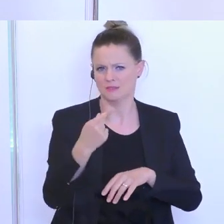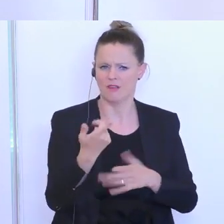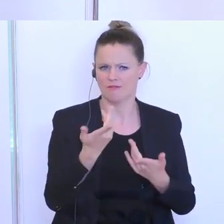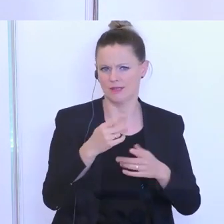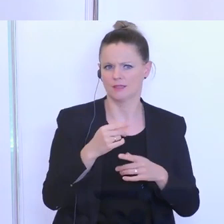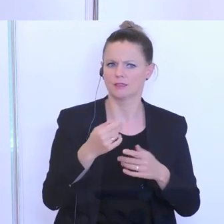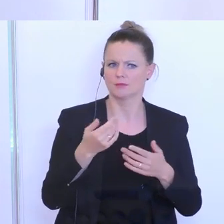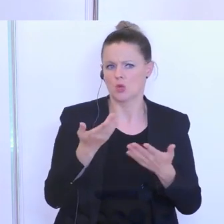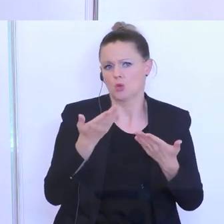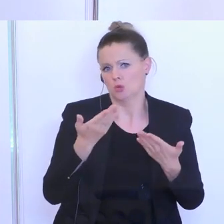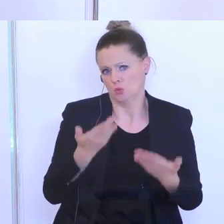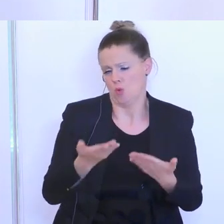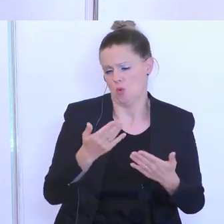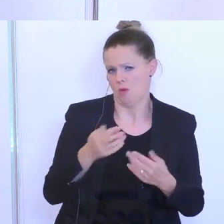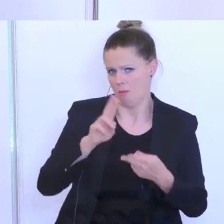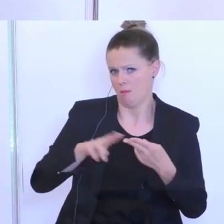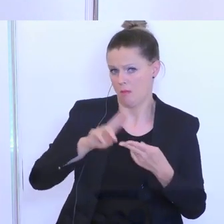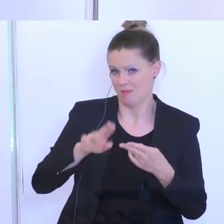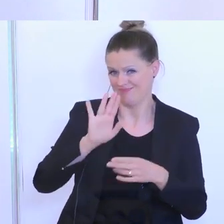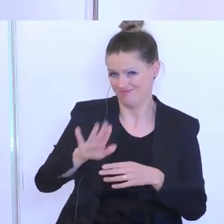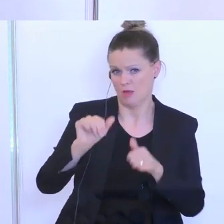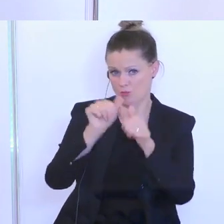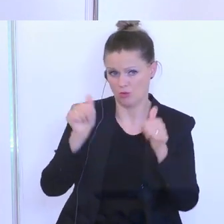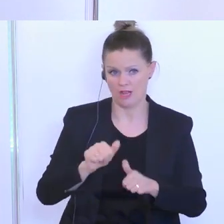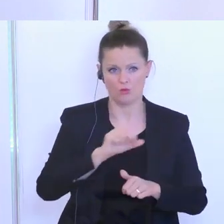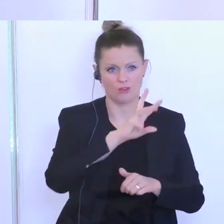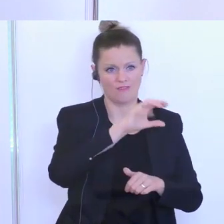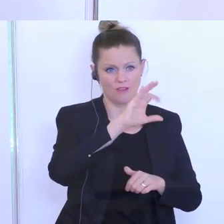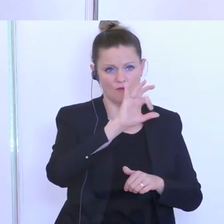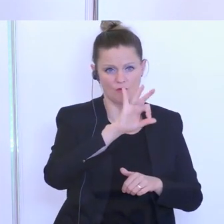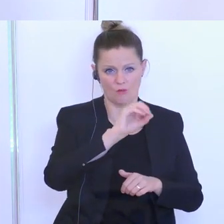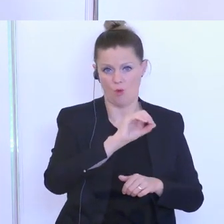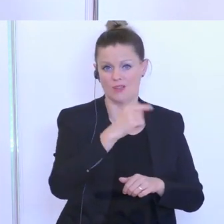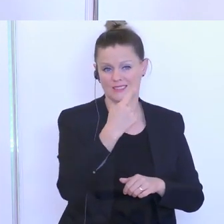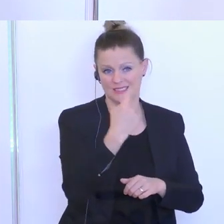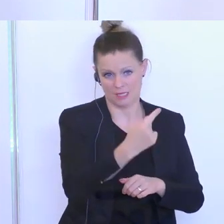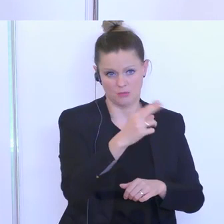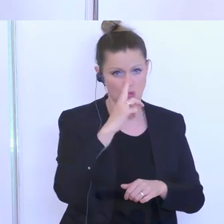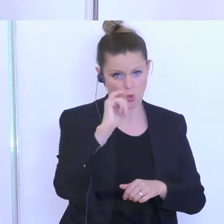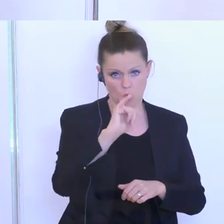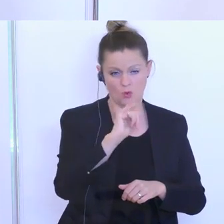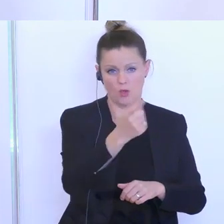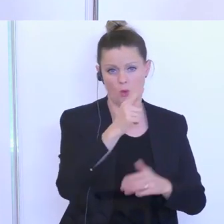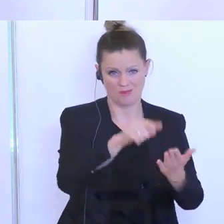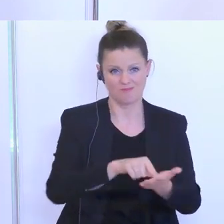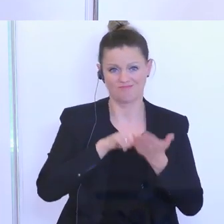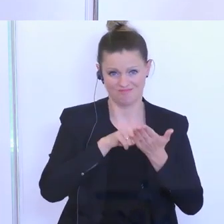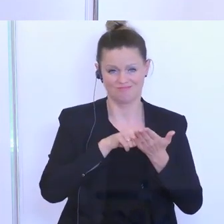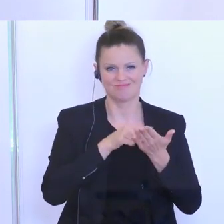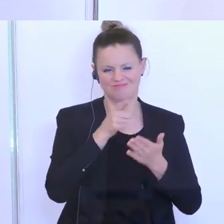Und ich bin gespannt, was er mit seinen Modellen, aber auch das Viva und andere uns im Juni präsentieren werden. Ich glaube, dass die Zahlen dann schon wesentlich